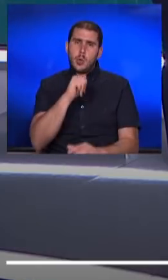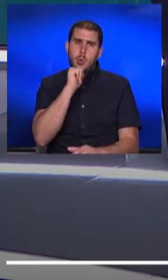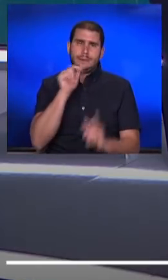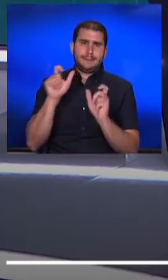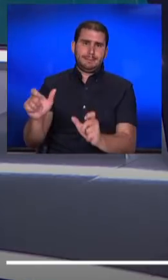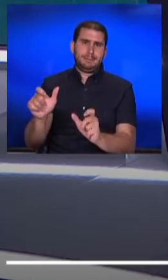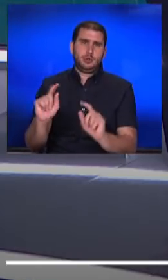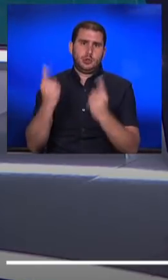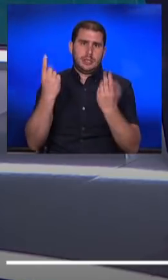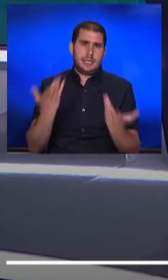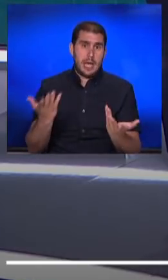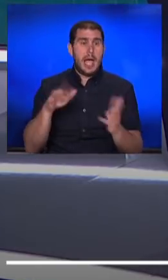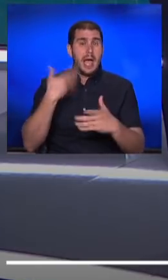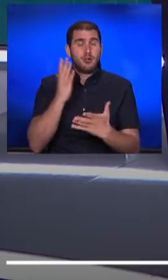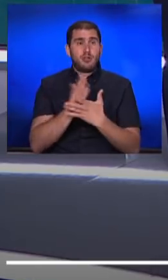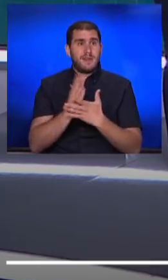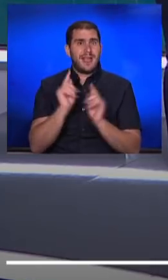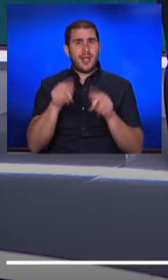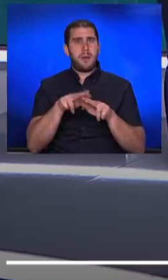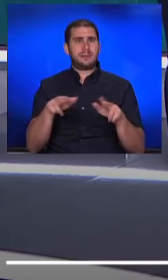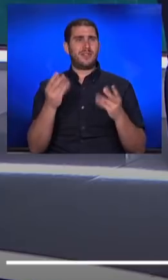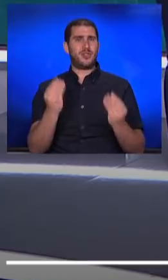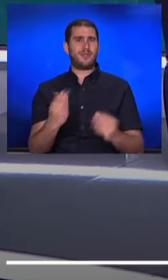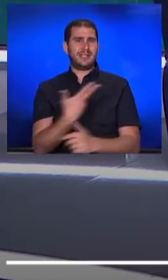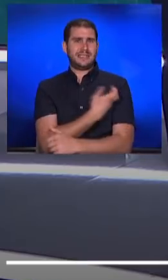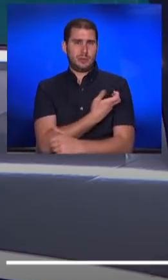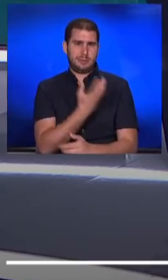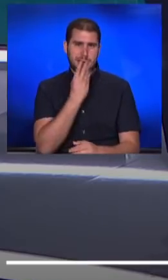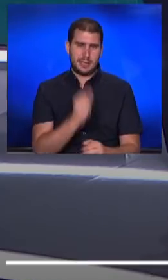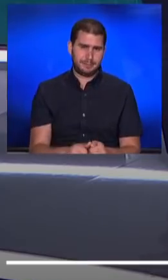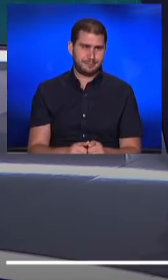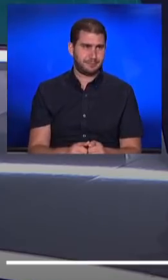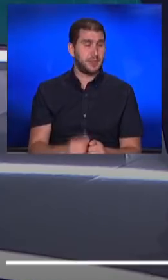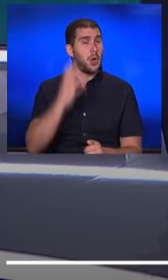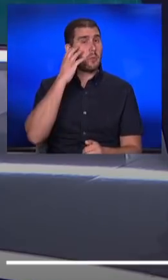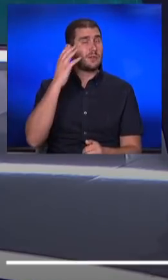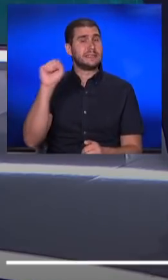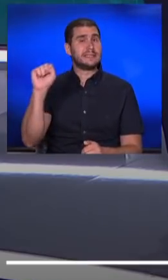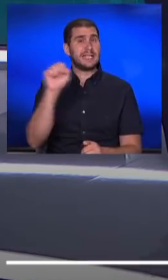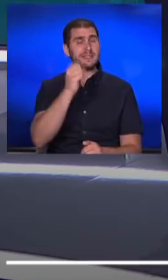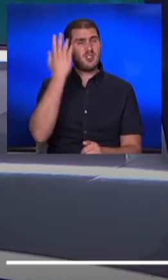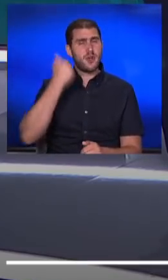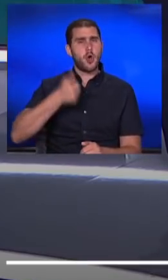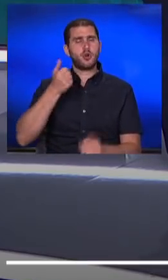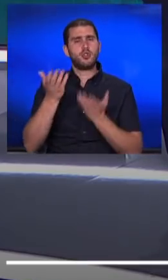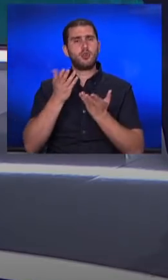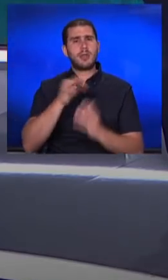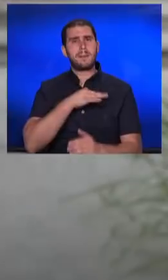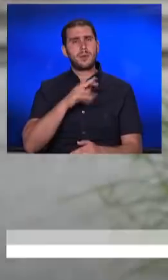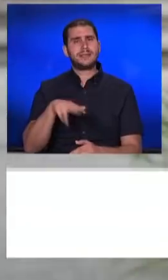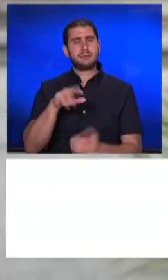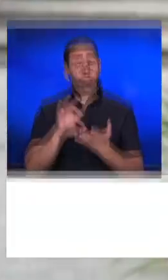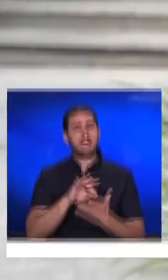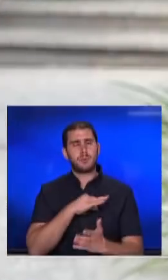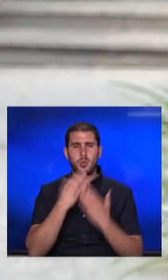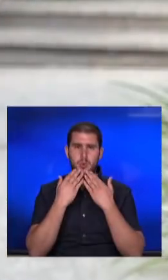אותו לעצמנו, אחרי שהגענו לכזה מצב טוב עם החיסונים בארץ. הפרופסור סיגל סדצקי, לשעבר ראש שירותי בריאות הציבור במשרד הבריאות, תודה